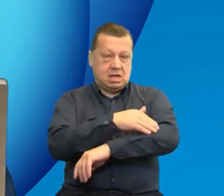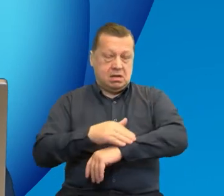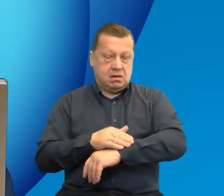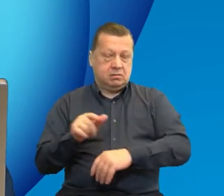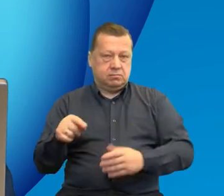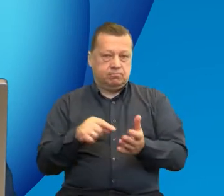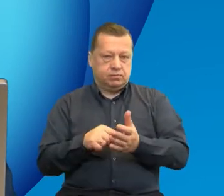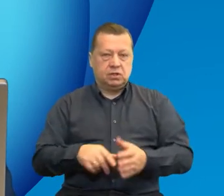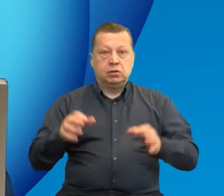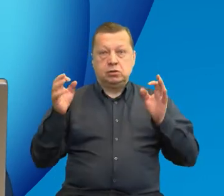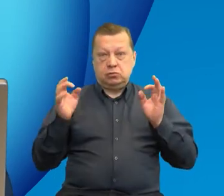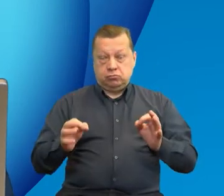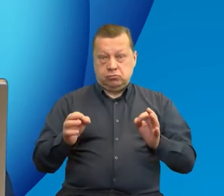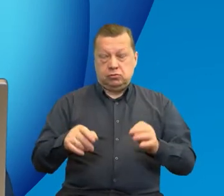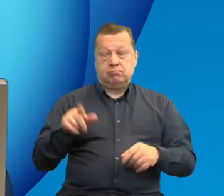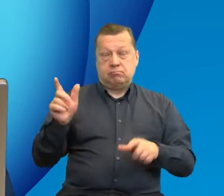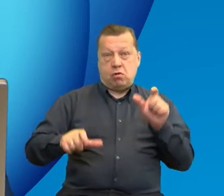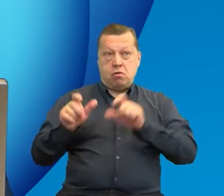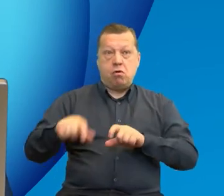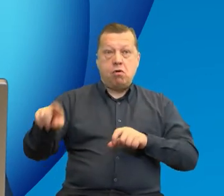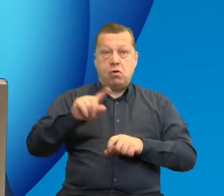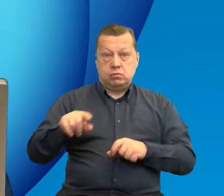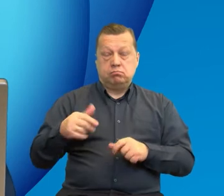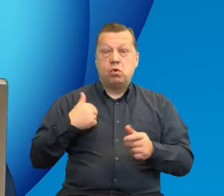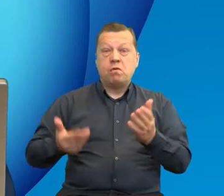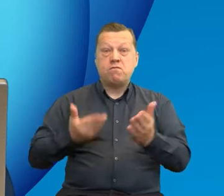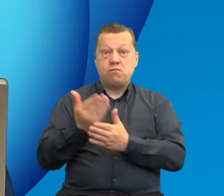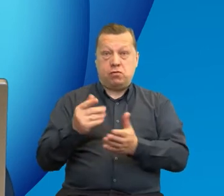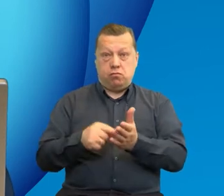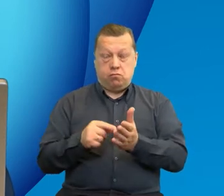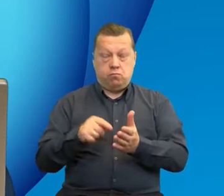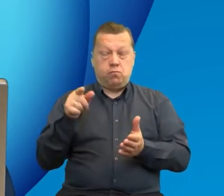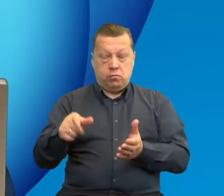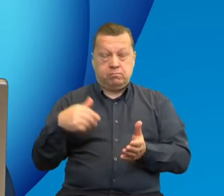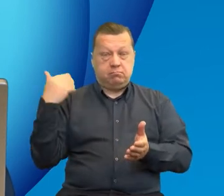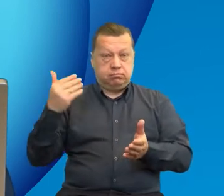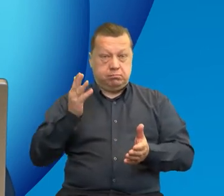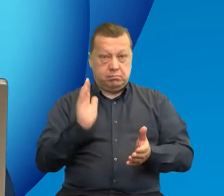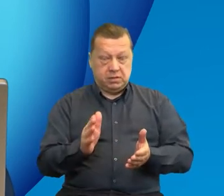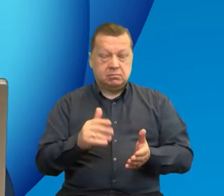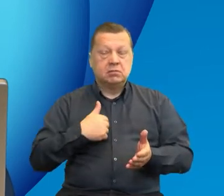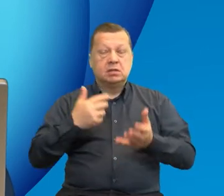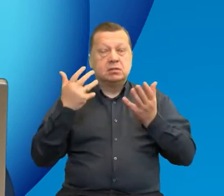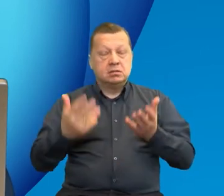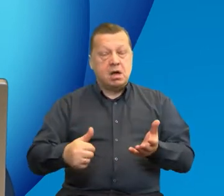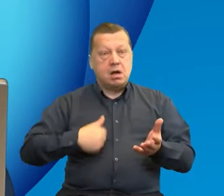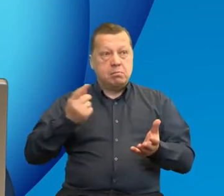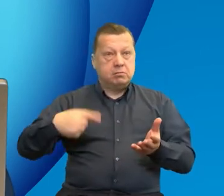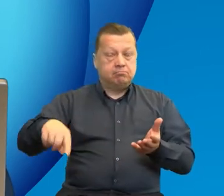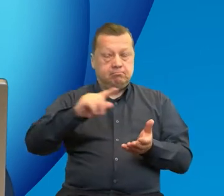Dzisiaj są wśród nas przyszli beneficjenci, mamy nadzieję, przyszli wnioskodawcy. Chcemy ich zainspirować właśnie do tego, aby